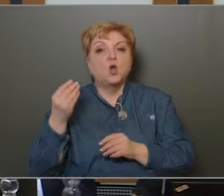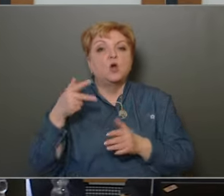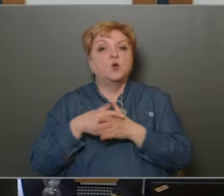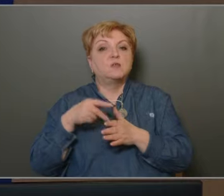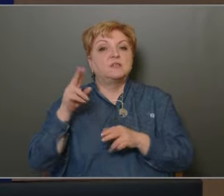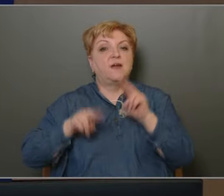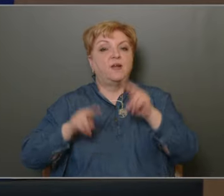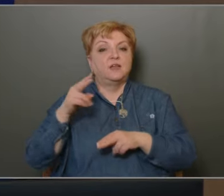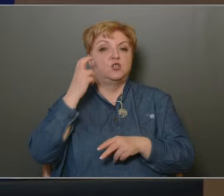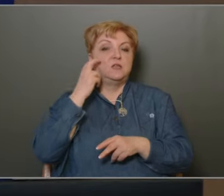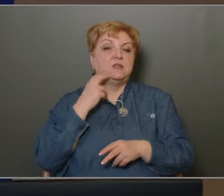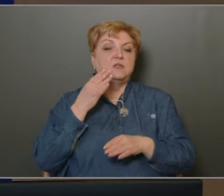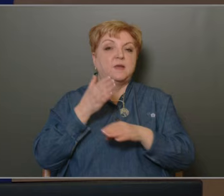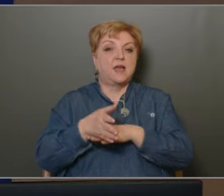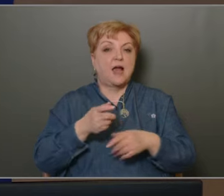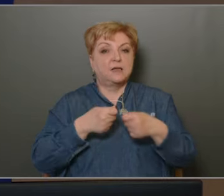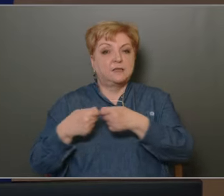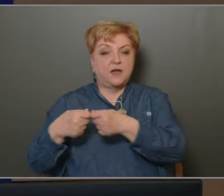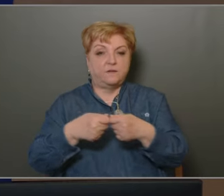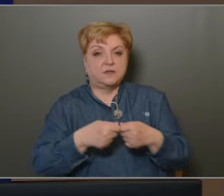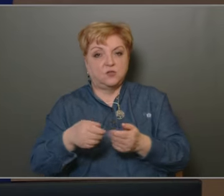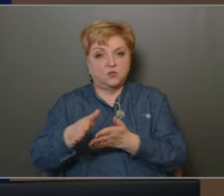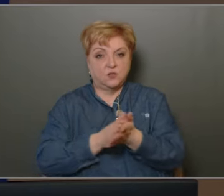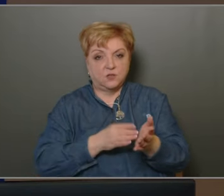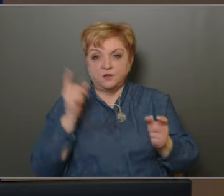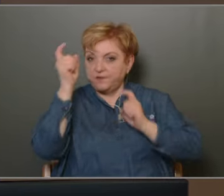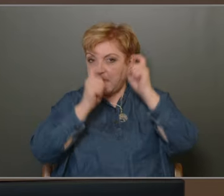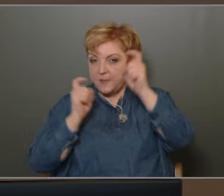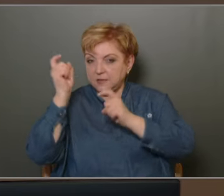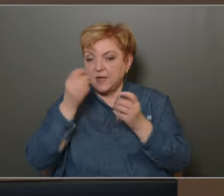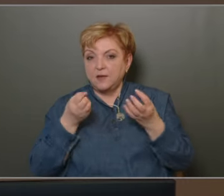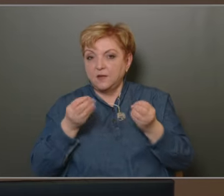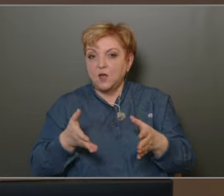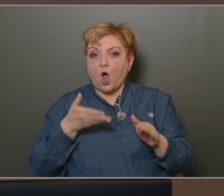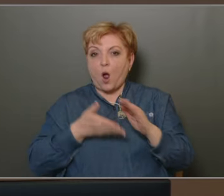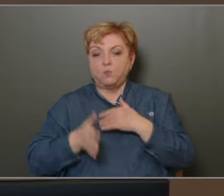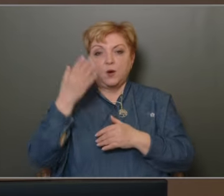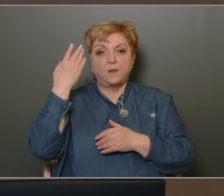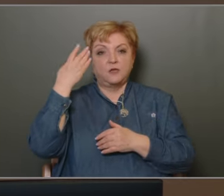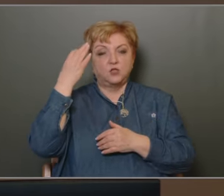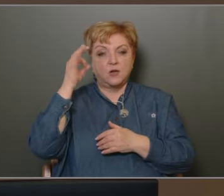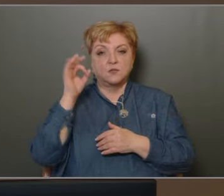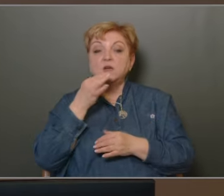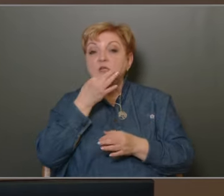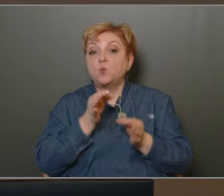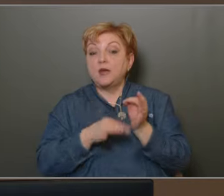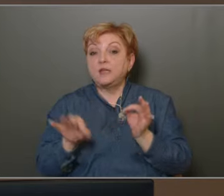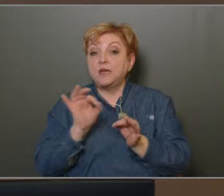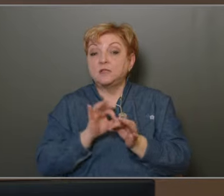köznevelési intézmények átszervezési kezdeményezésének véleményezésére. Előteljeztő alpolgármester azt, hogy van-e